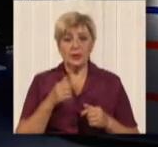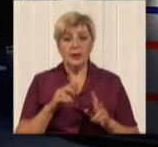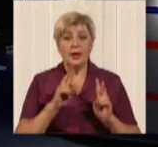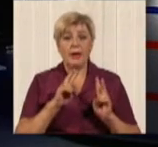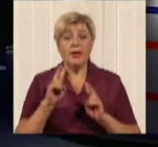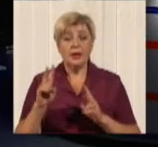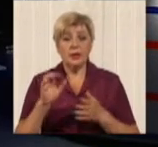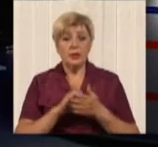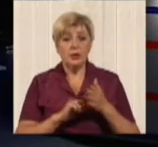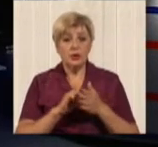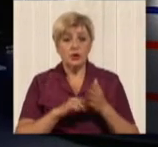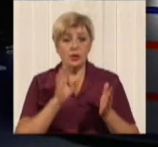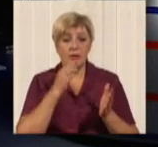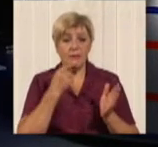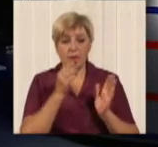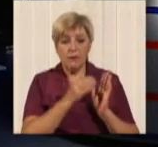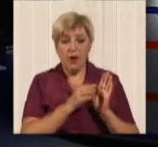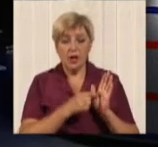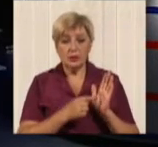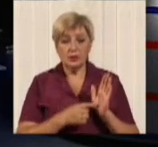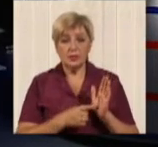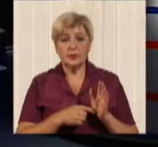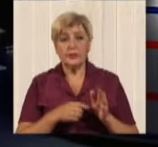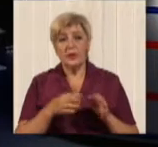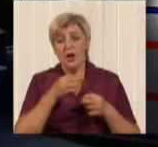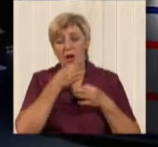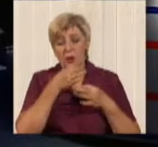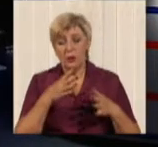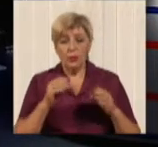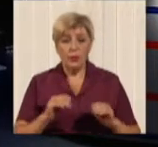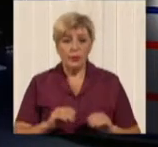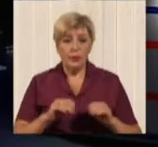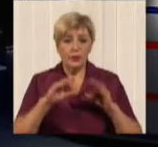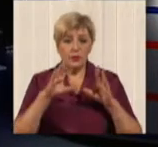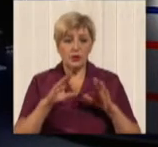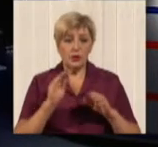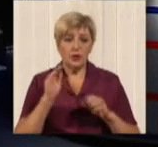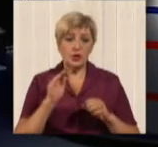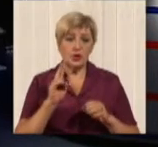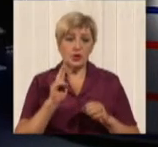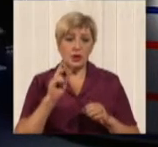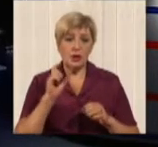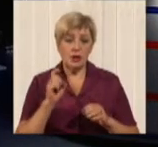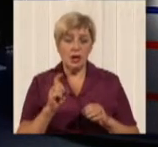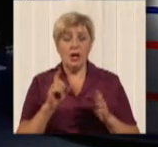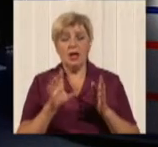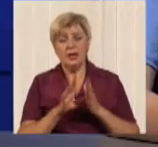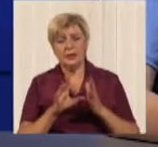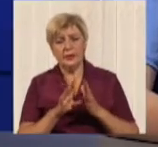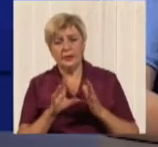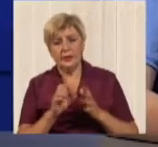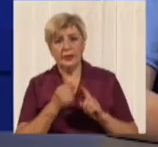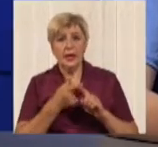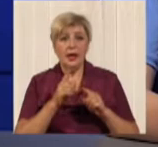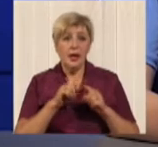причини вказувалися? Насправді, будь повищення будь тарифу, будь-яке ЖКХ, електроенергія, що угодно, це завжди питання